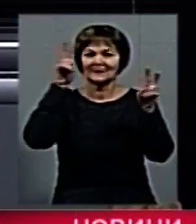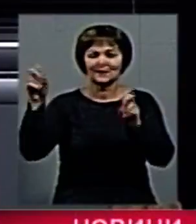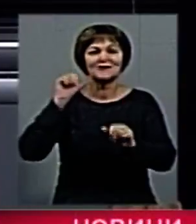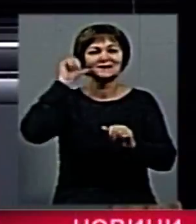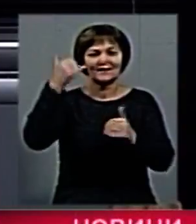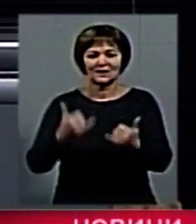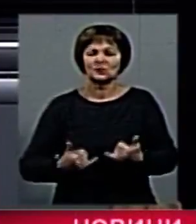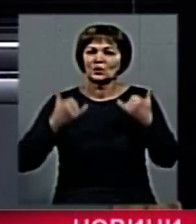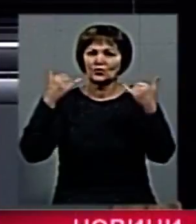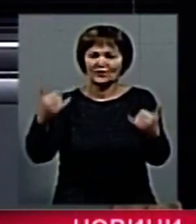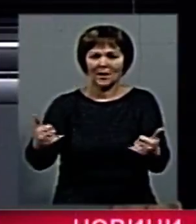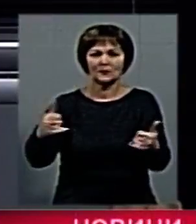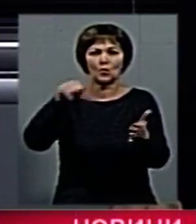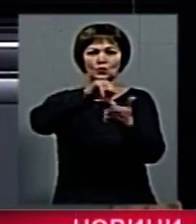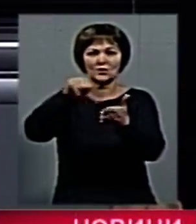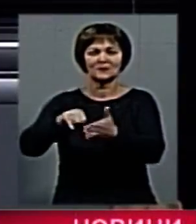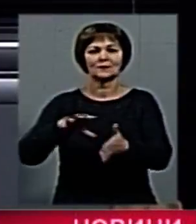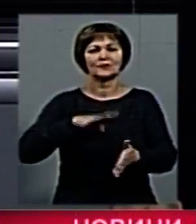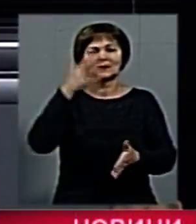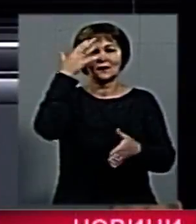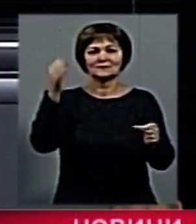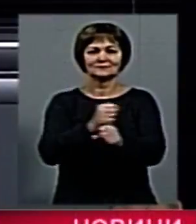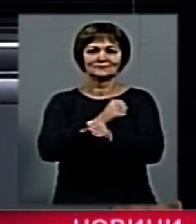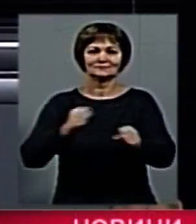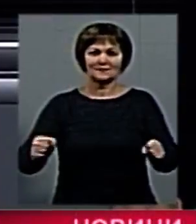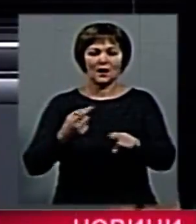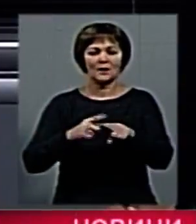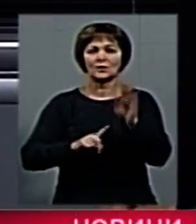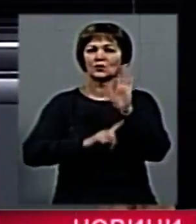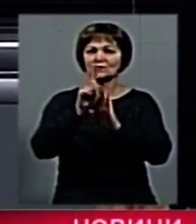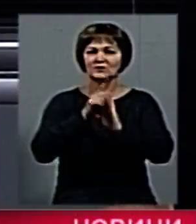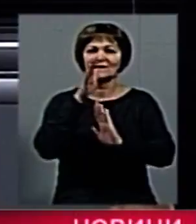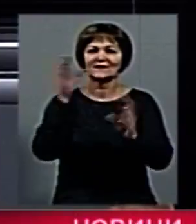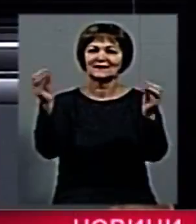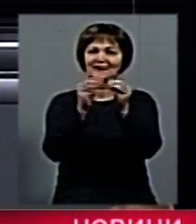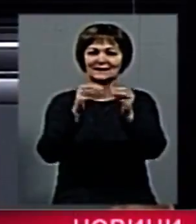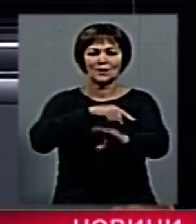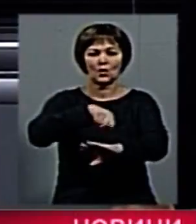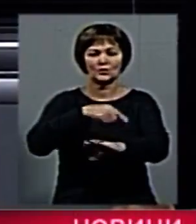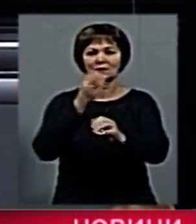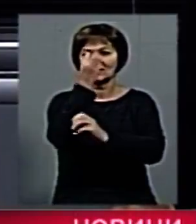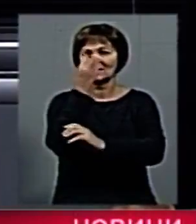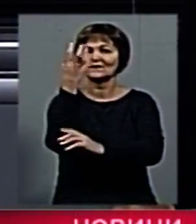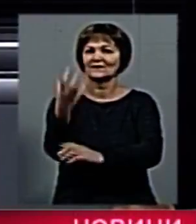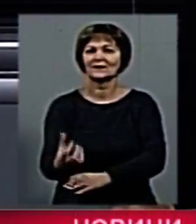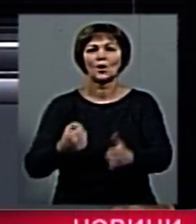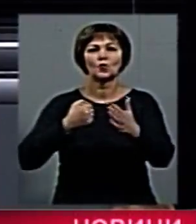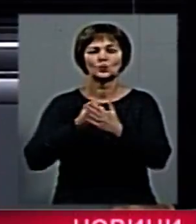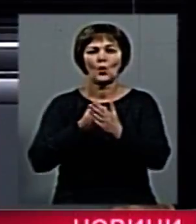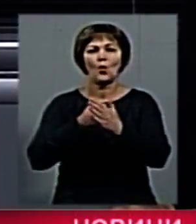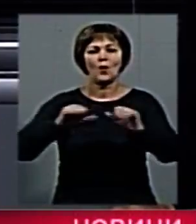вшанування учасників ліквідації наслідків аварії на Чорнобильській АЕС розпочнеться у 10-й годині покладанням квітів до